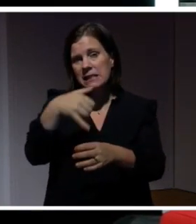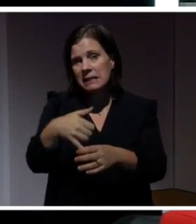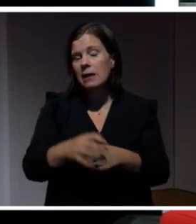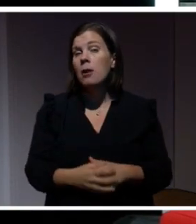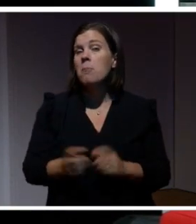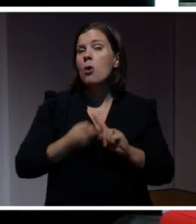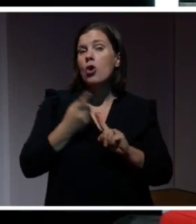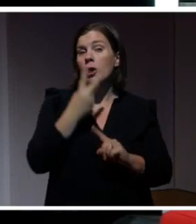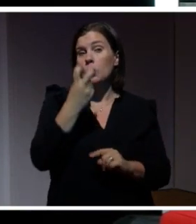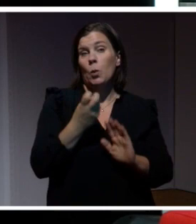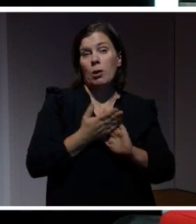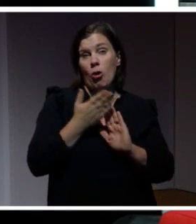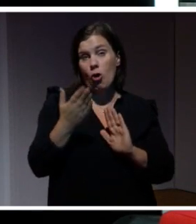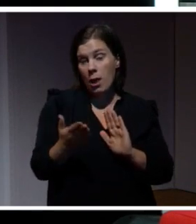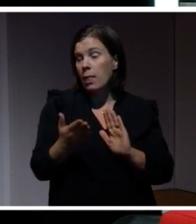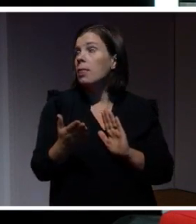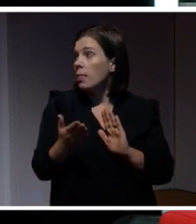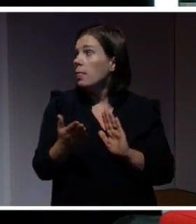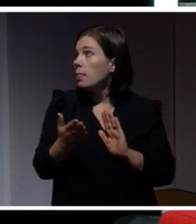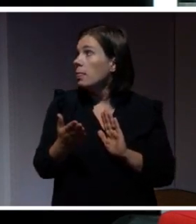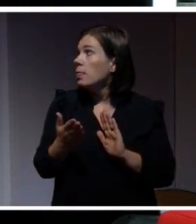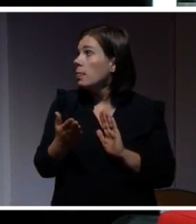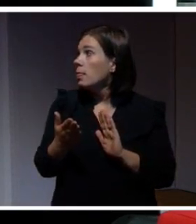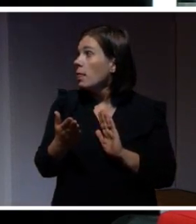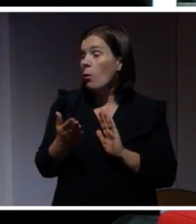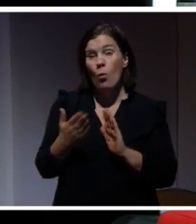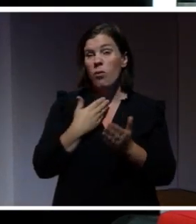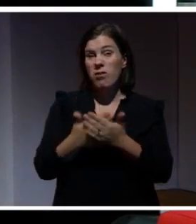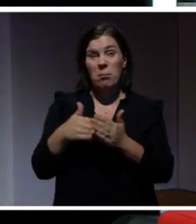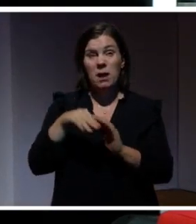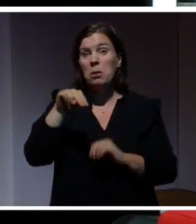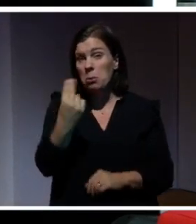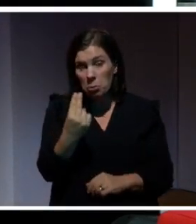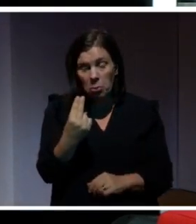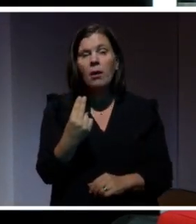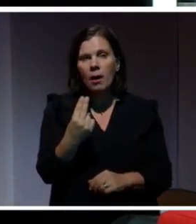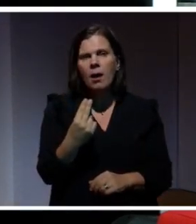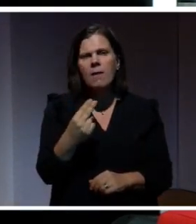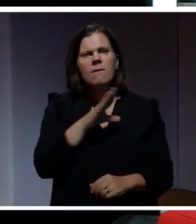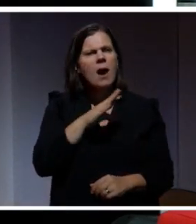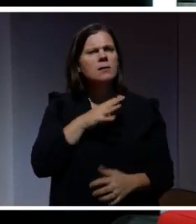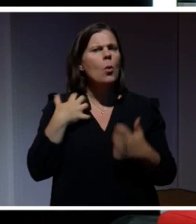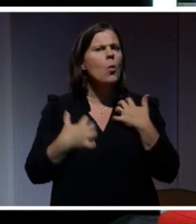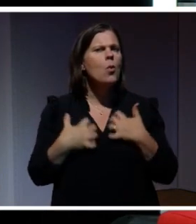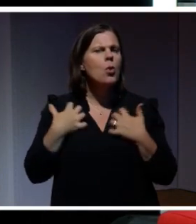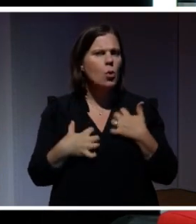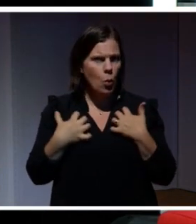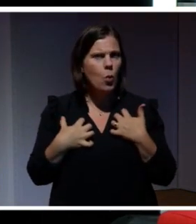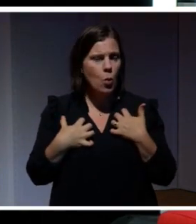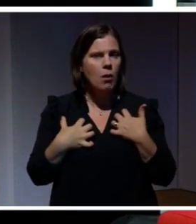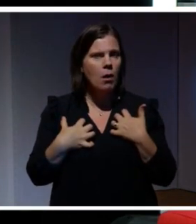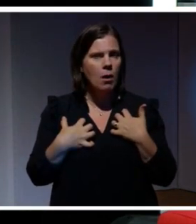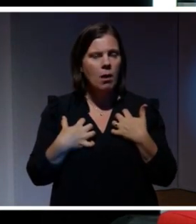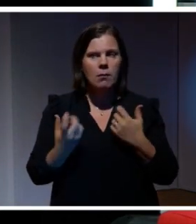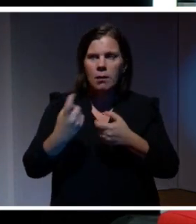På början av 2000-talet och kanske fram till nu också så pratade man, det fanns en stor oro ska jag säga kopplat till